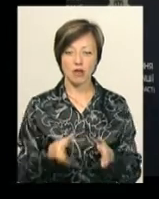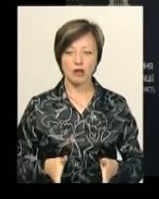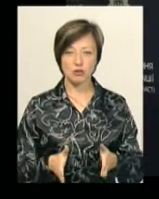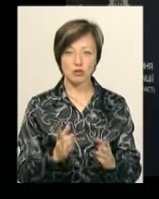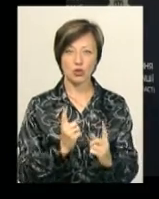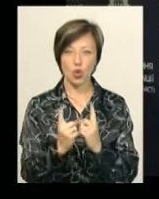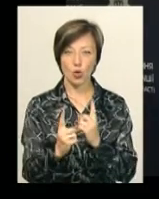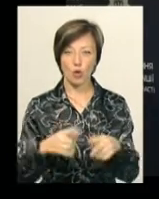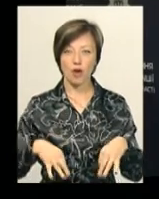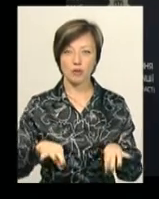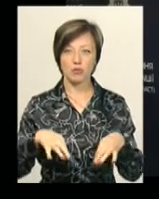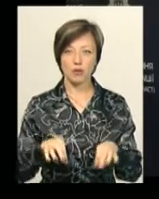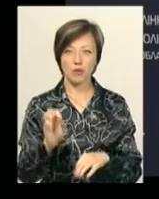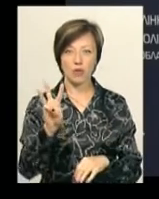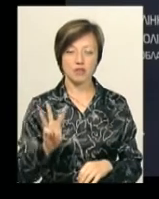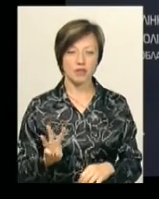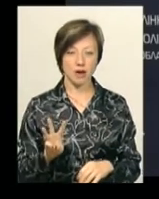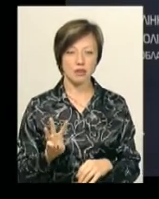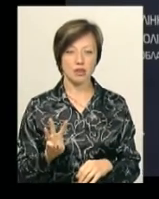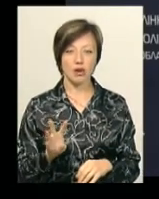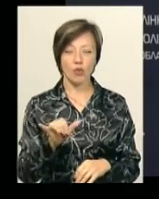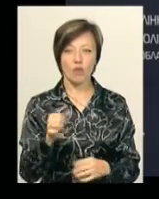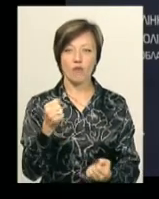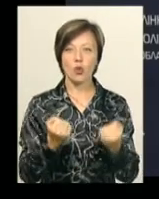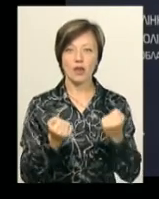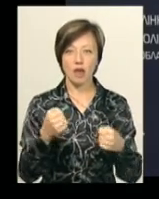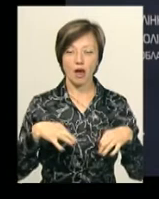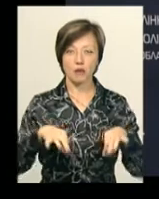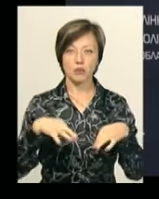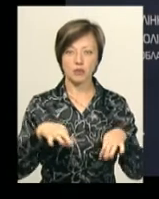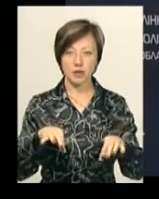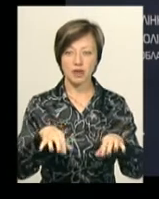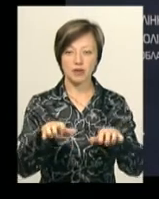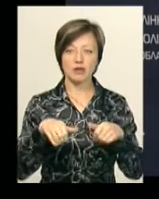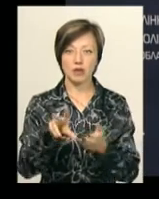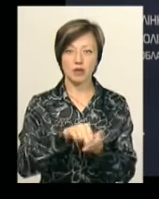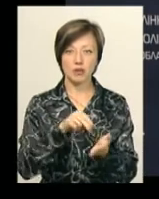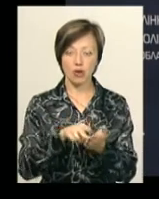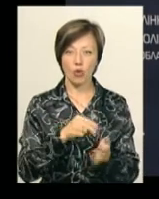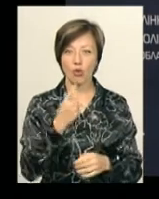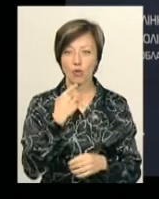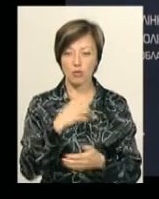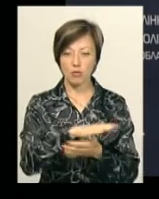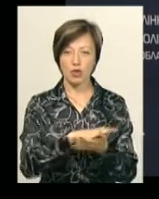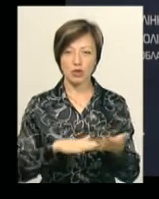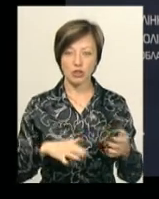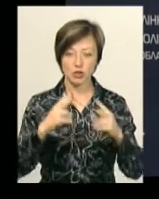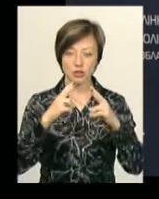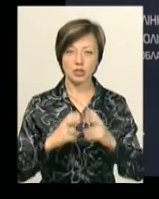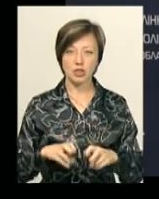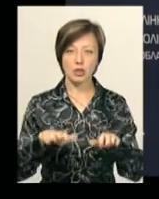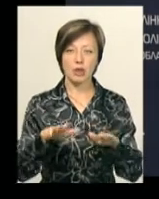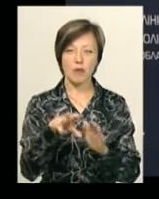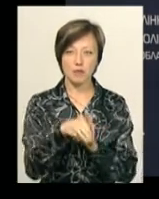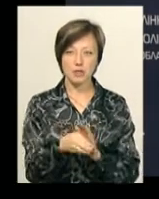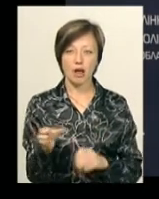автомобіля «Фольцваген». У водія автомобіля «Фольцваген» відібрано взірці крові для подальшого дослідження на вміст